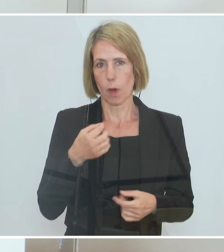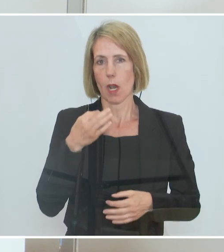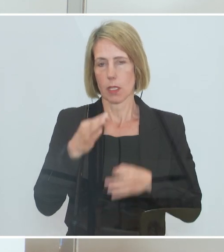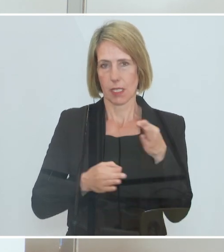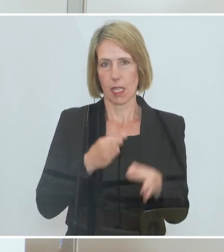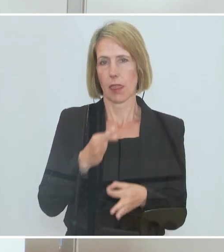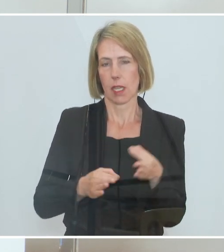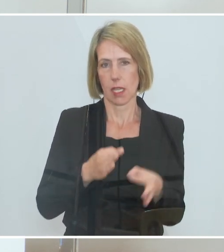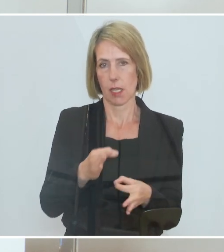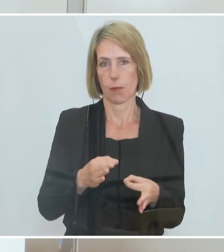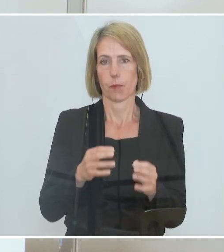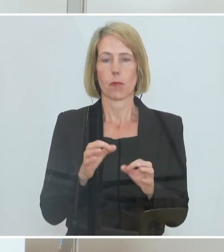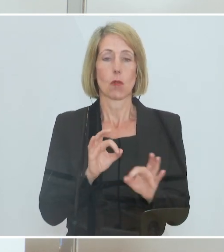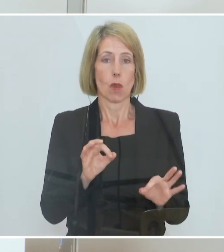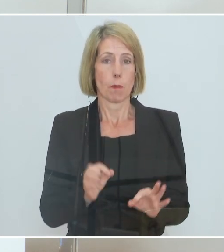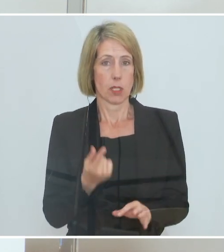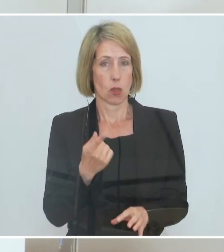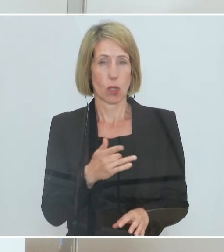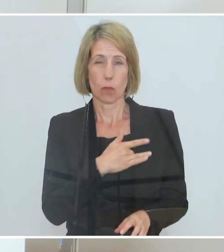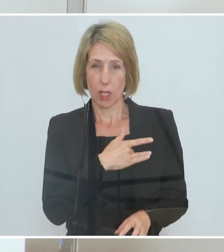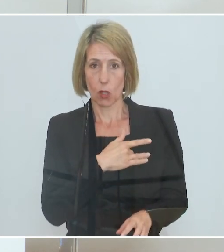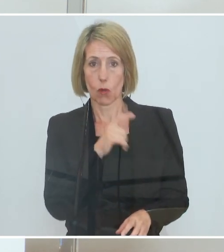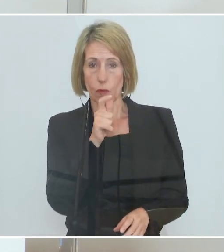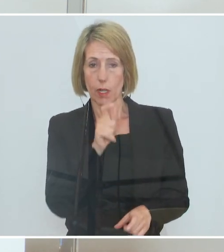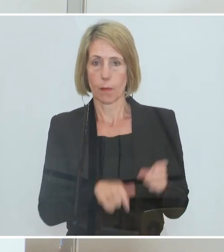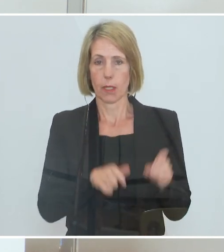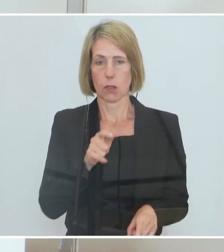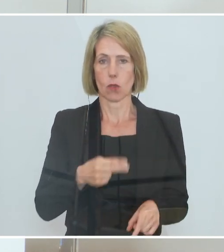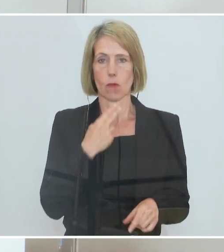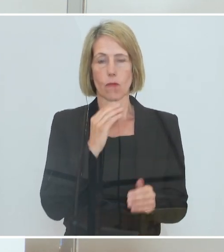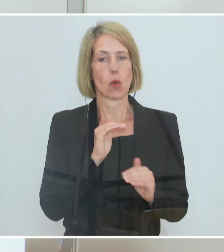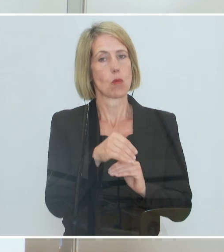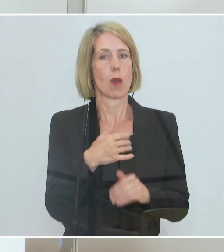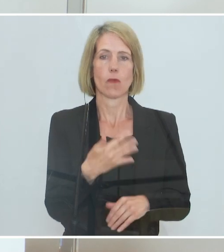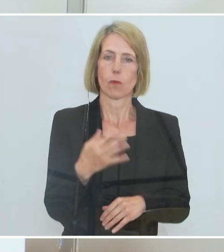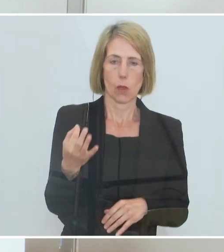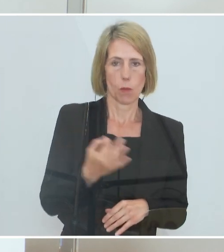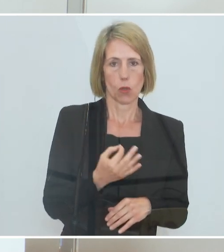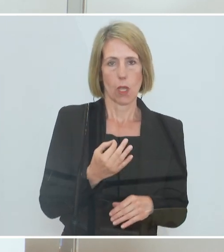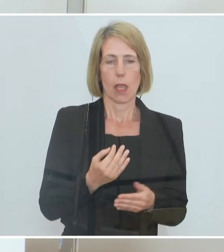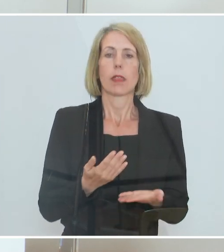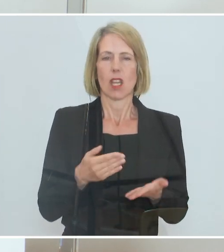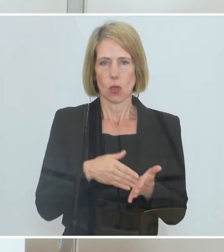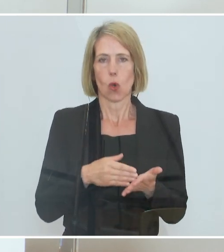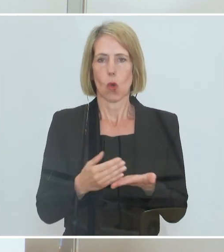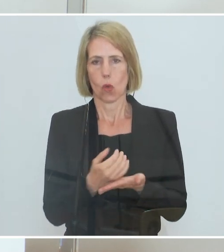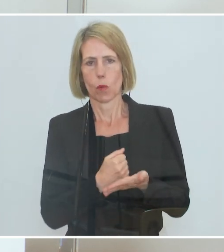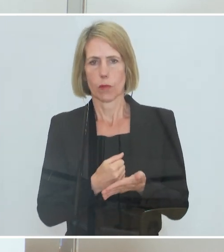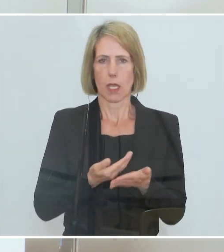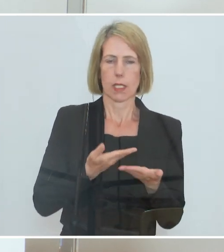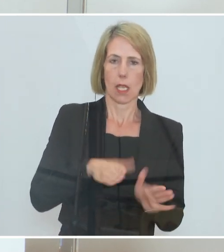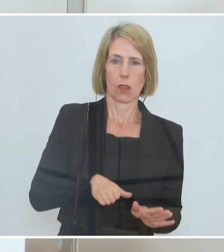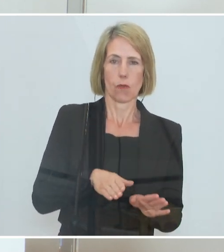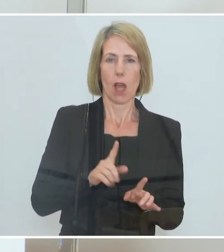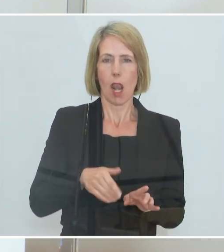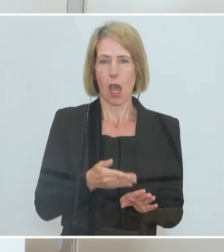für die besonders betroffenen Unternehmen, also jene, die weiterhin über 50 Prozent Umsatzausfall haben im Vergleich zu der